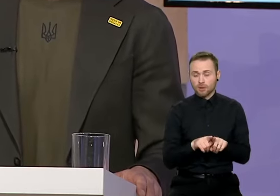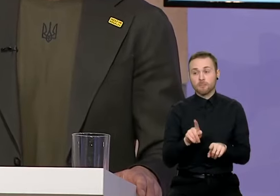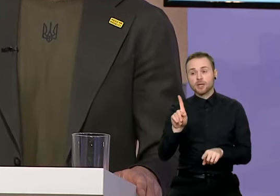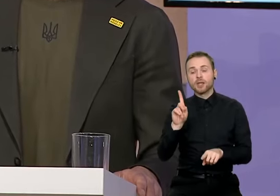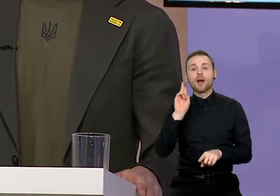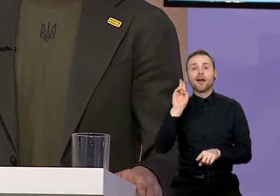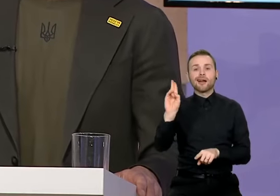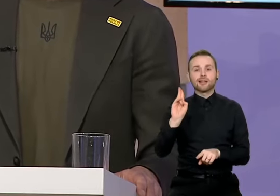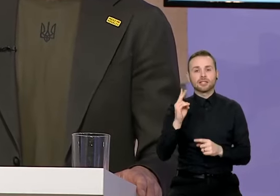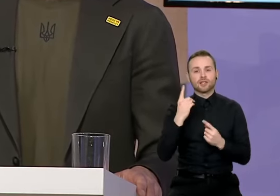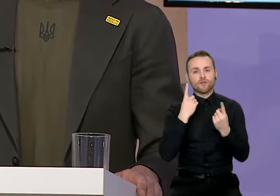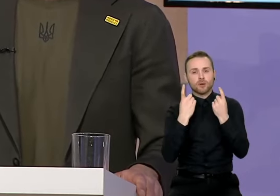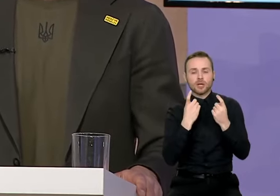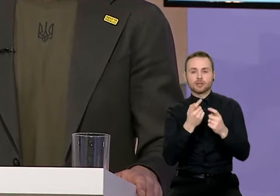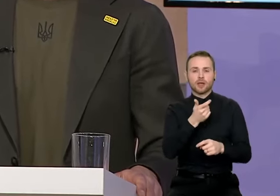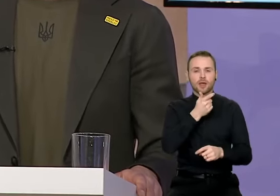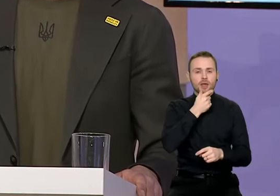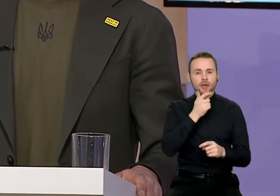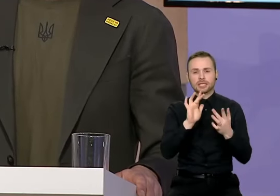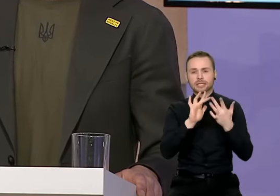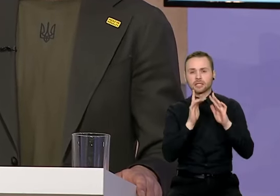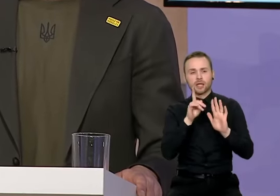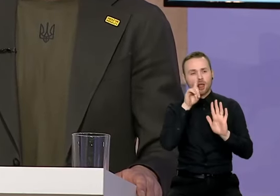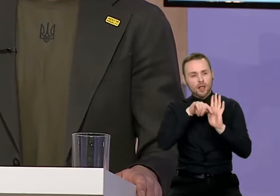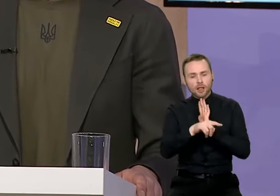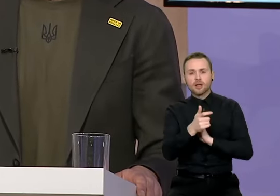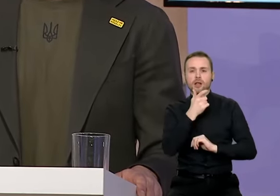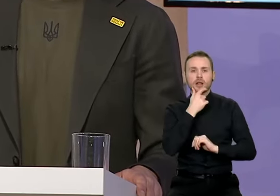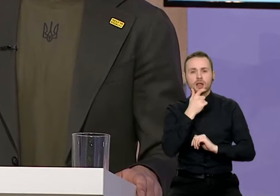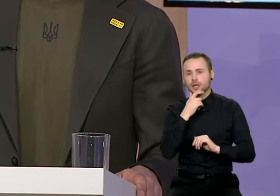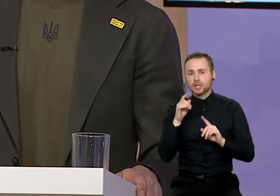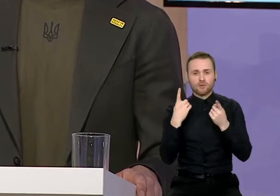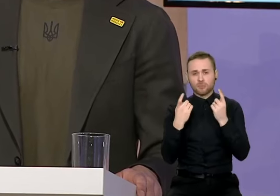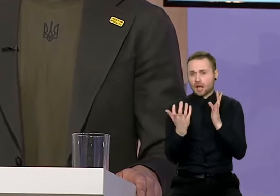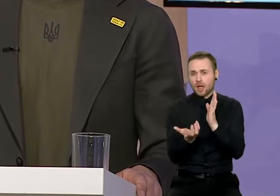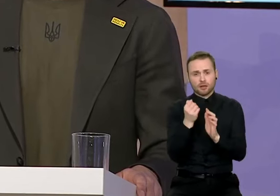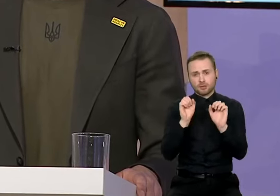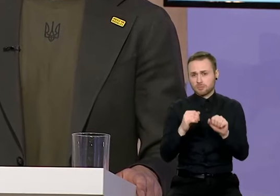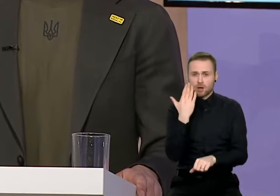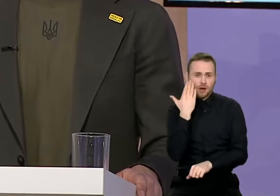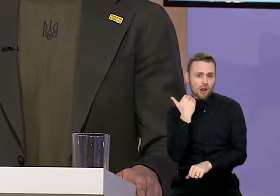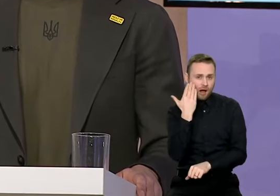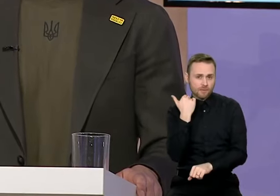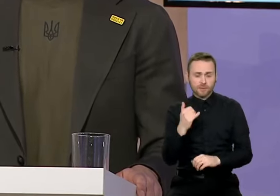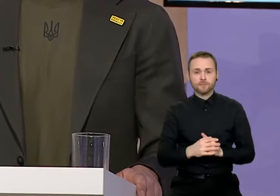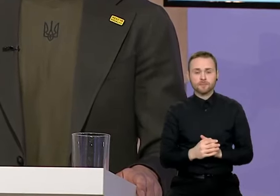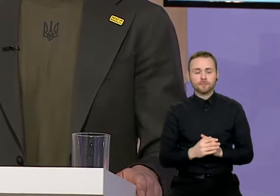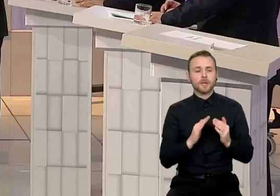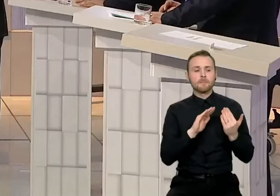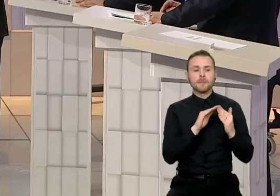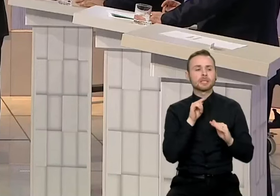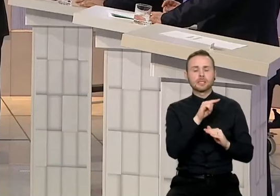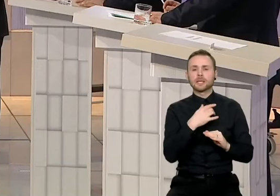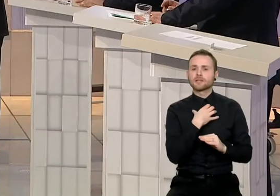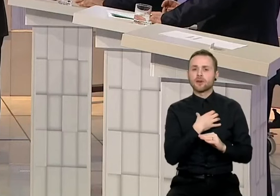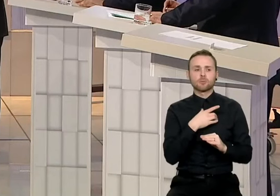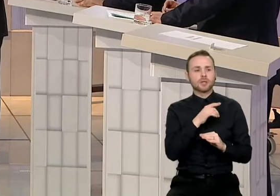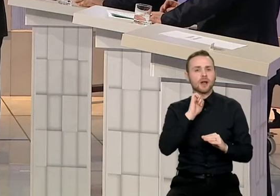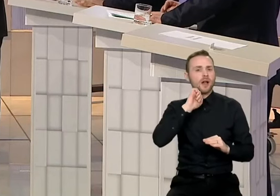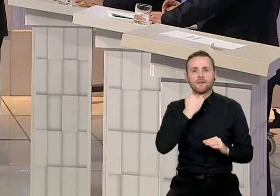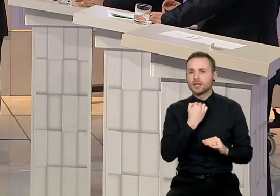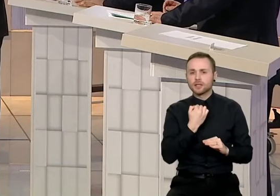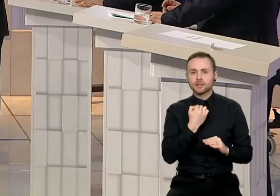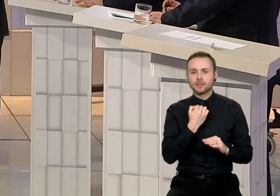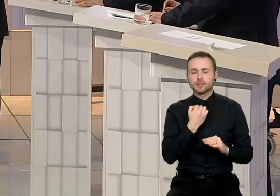informacinėmis priemonėmis, naudojas internetu, tokią informaciją surasime nesunkiai. Čia miestas turi visų pirmiausia atsakyti, ką jis darys ir kaip